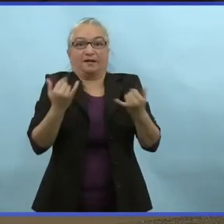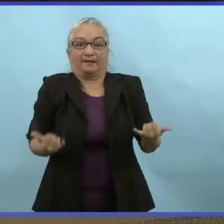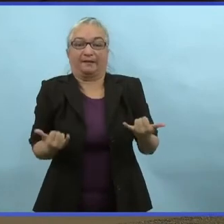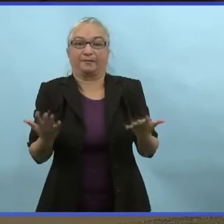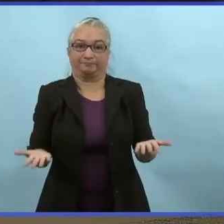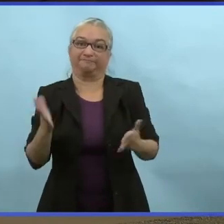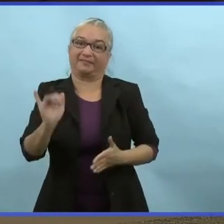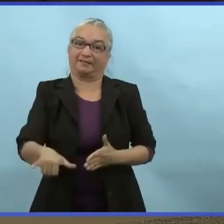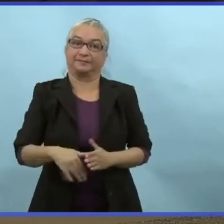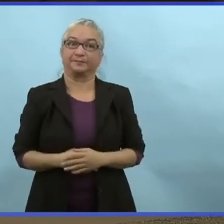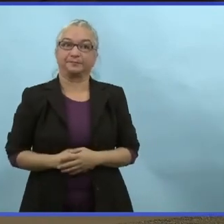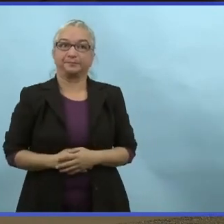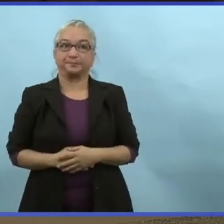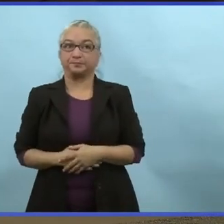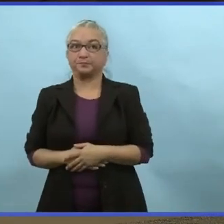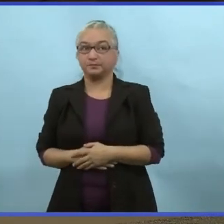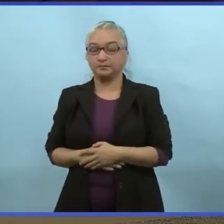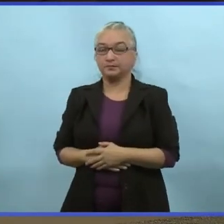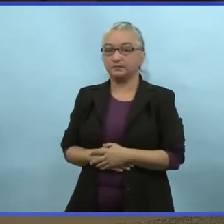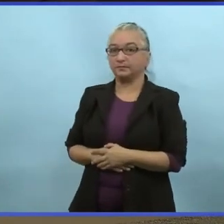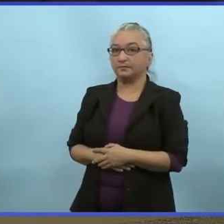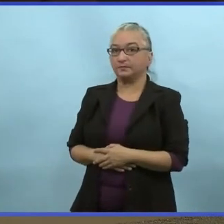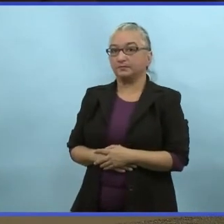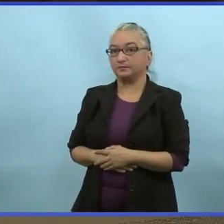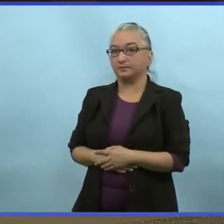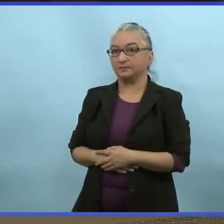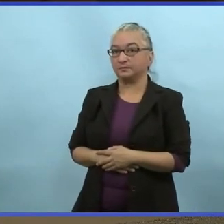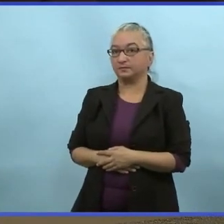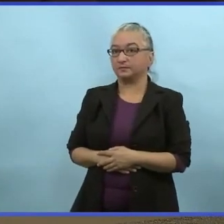et qu'on ait des places dans les soins intensifs.